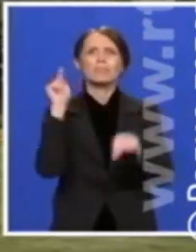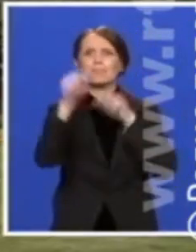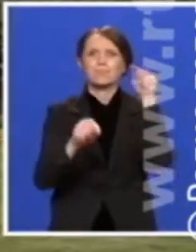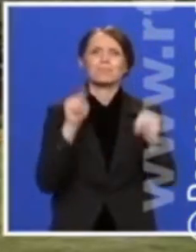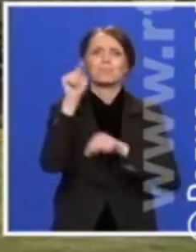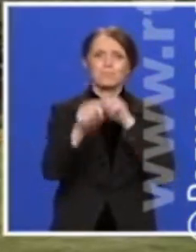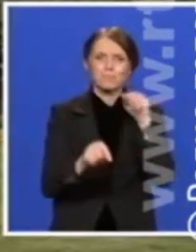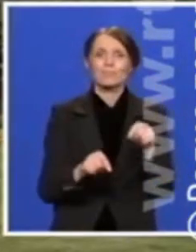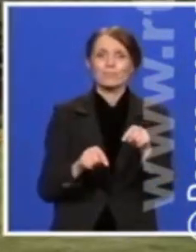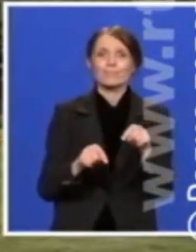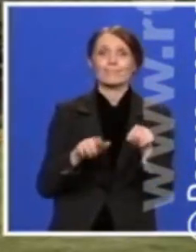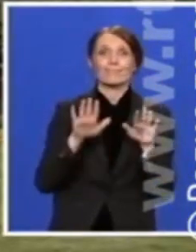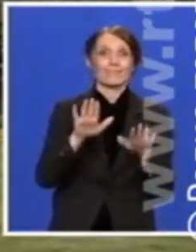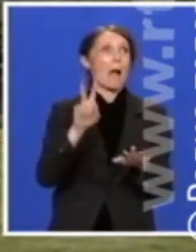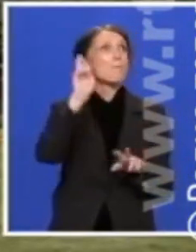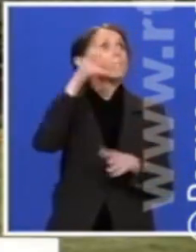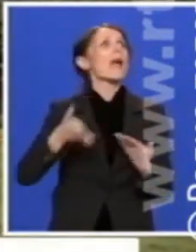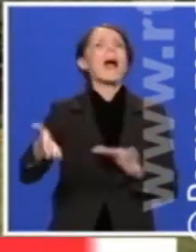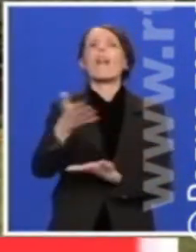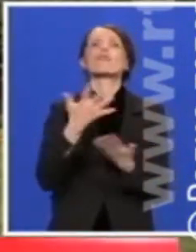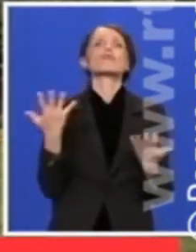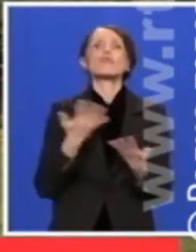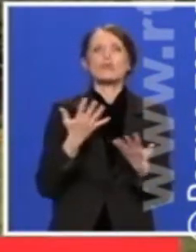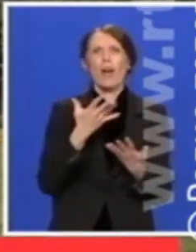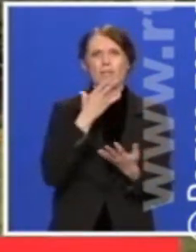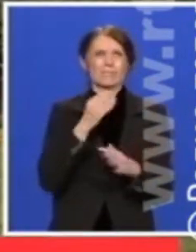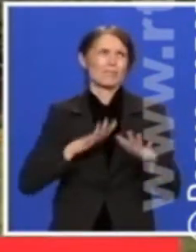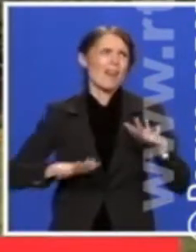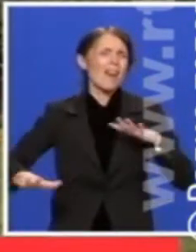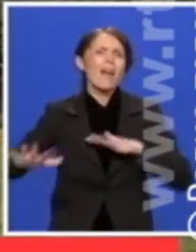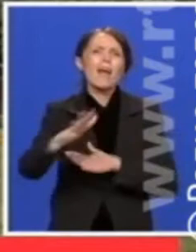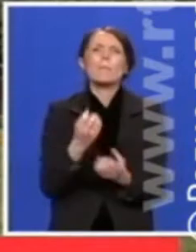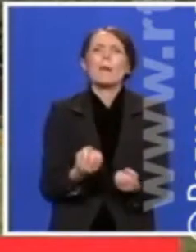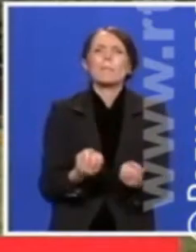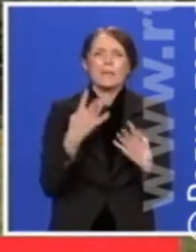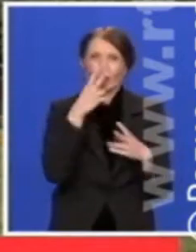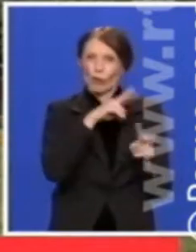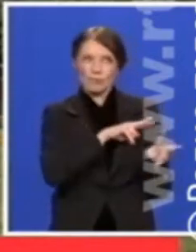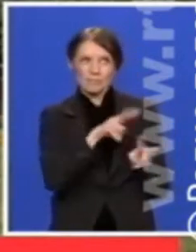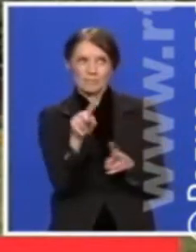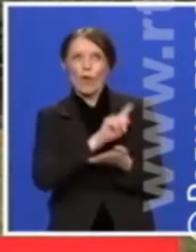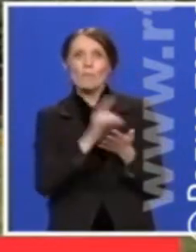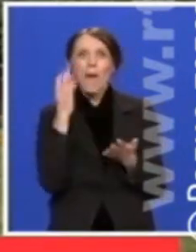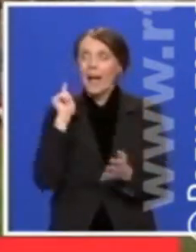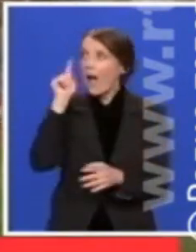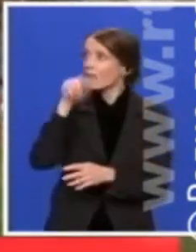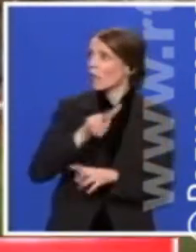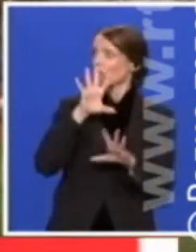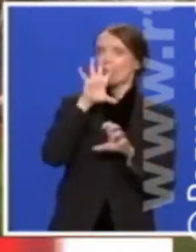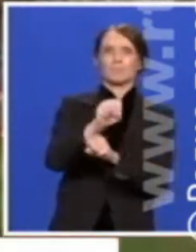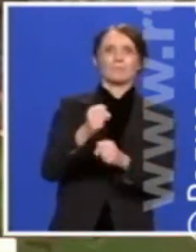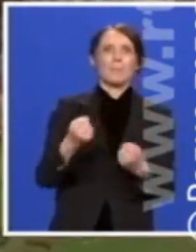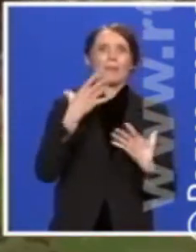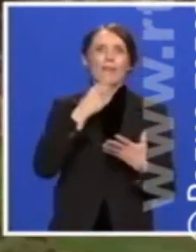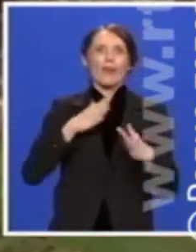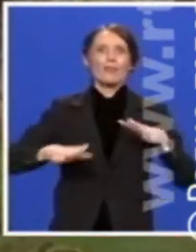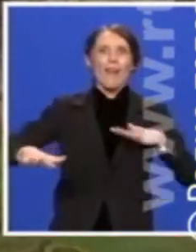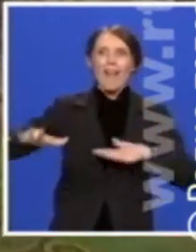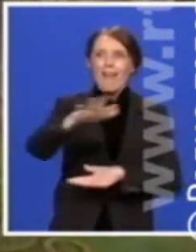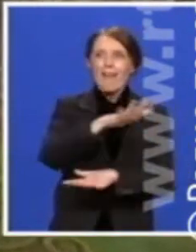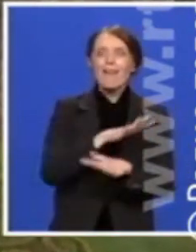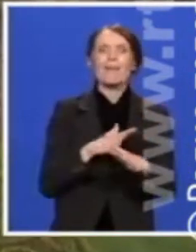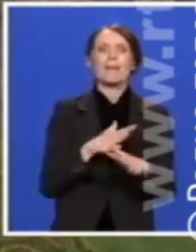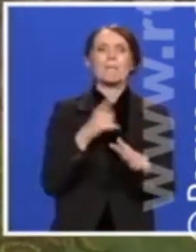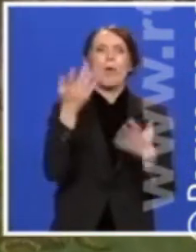karakteriše ovu destinaciju je svakako prelepa pre svega priroda koju ćete primetiti odmah kada dođete, veliki park koji